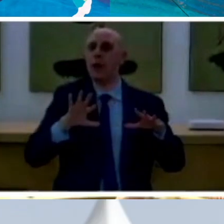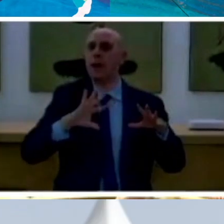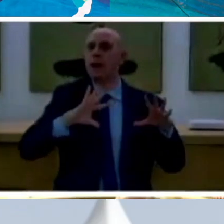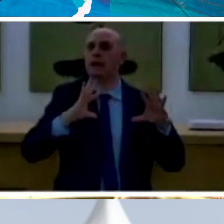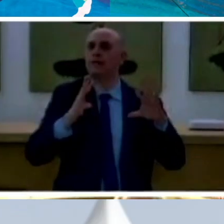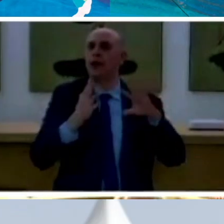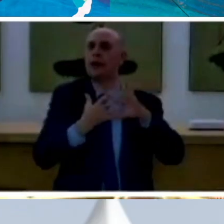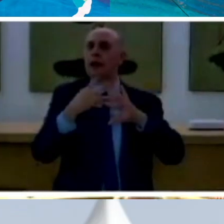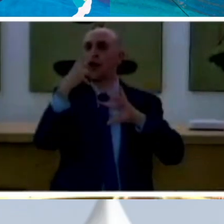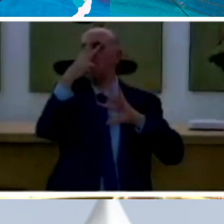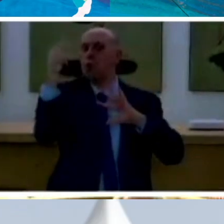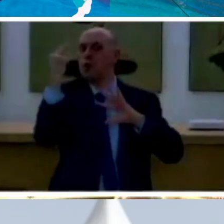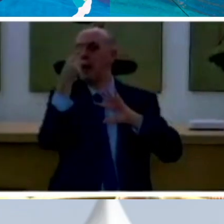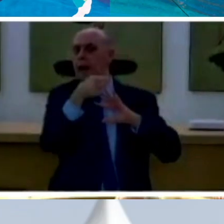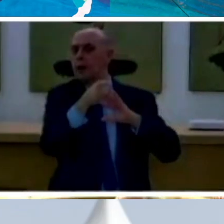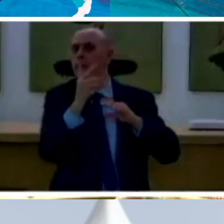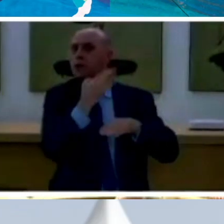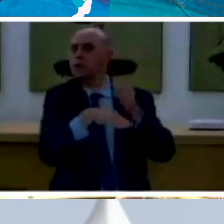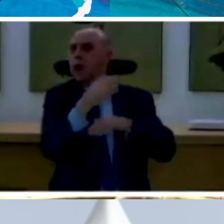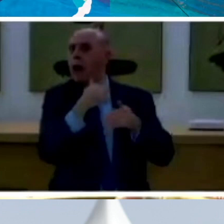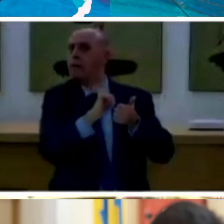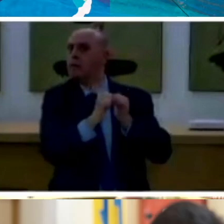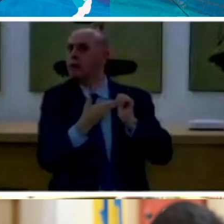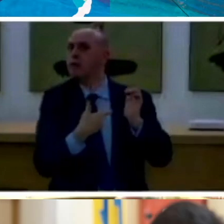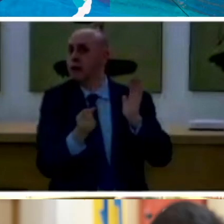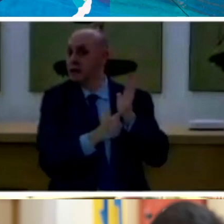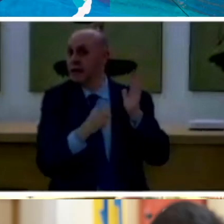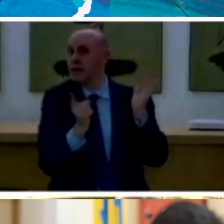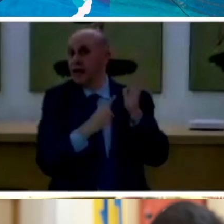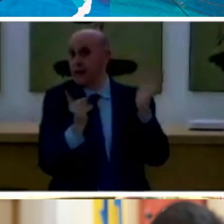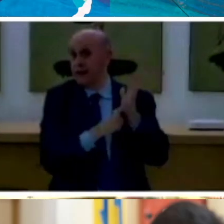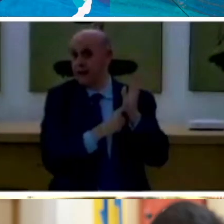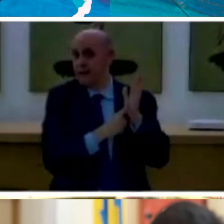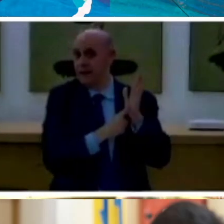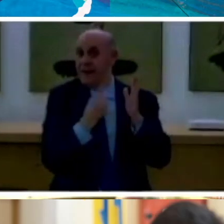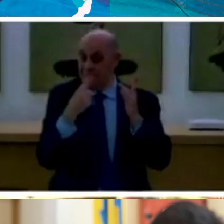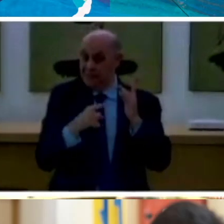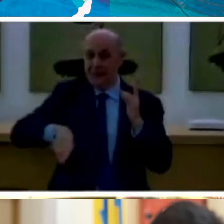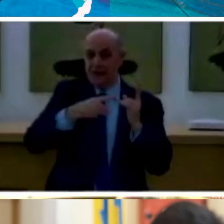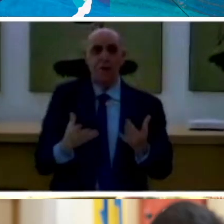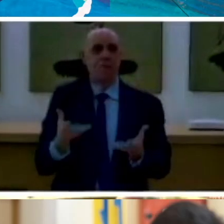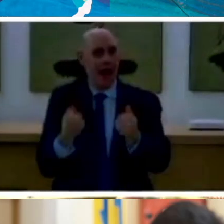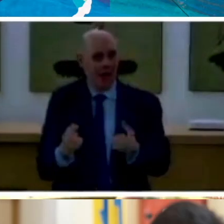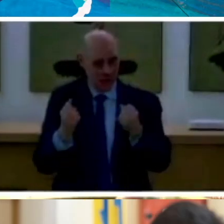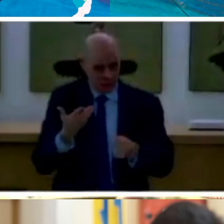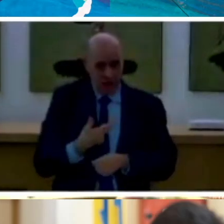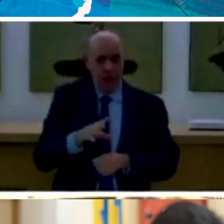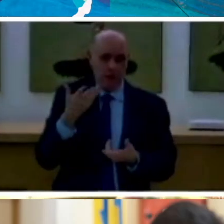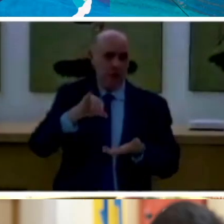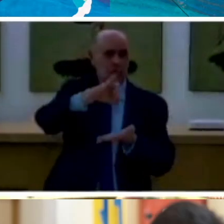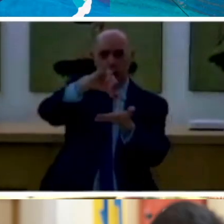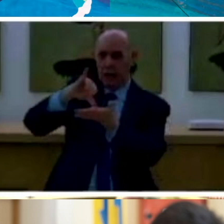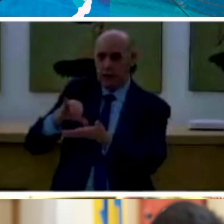di una persona disabile anche in campo sportivo. L'applicazione pratica che noi abbiamo è che abbiamo circa 40 centri convenzionati,